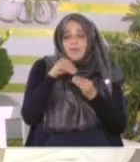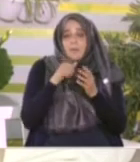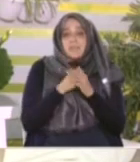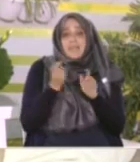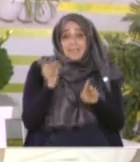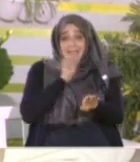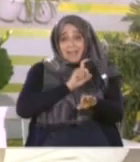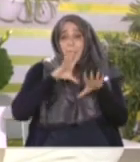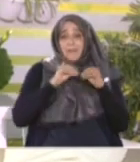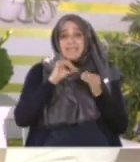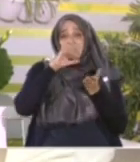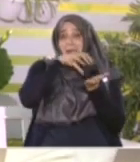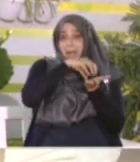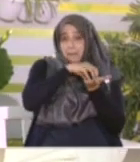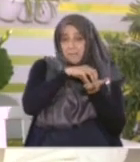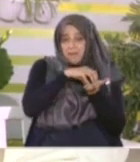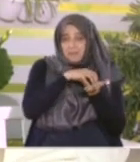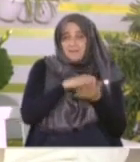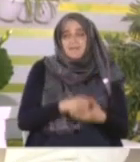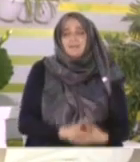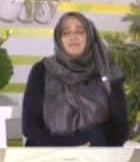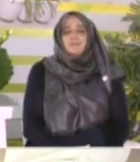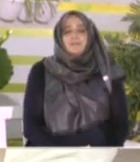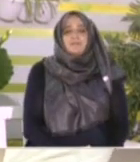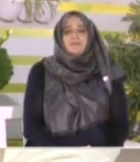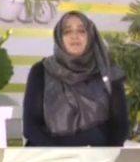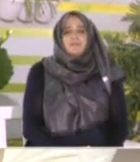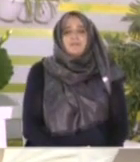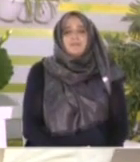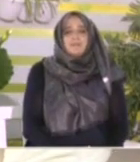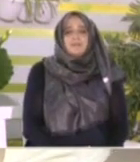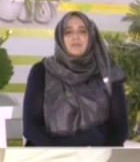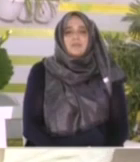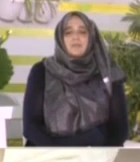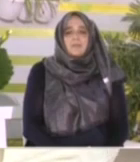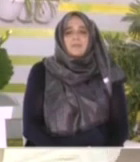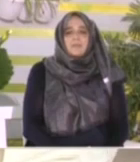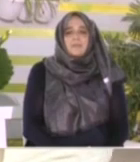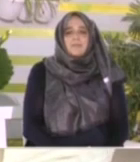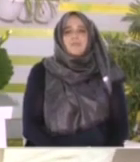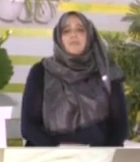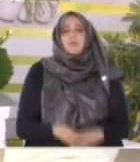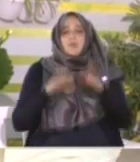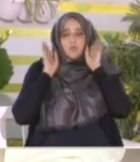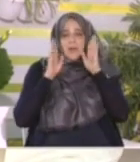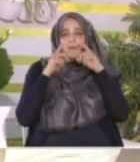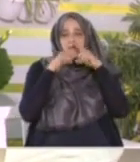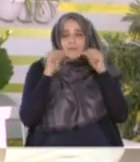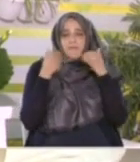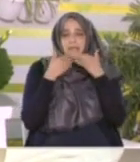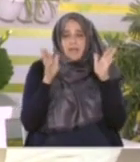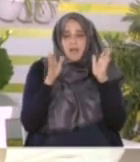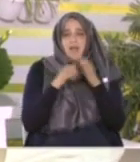إبراهيم واتخذ من مقام إبراهيم مصلى يصلي في الركعة الأولى بصورة الفاتحة